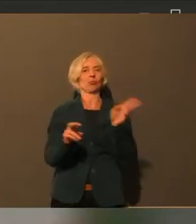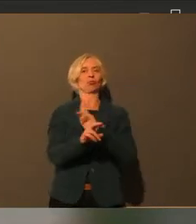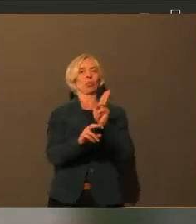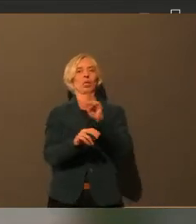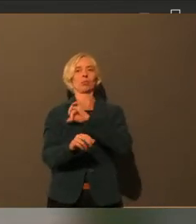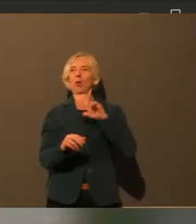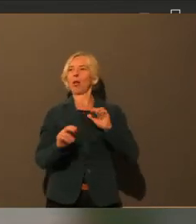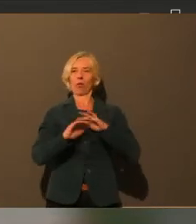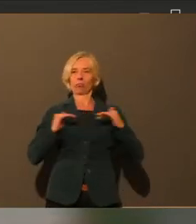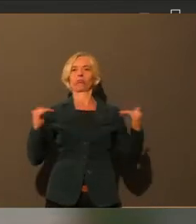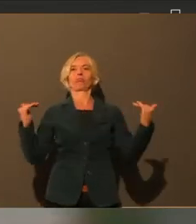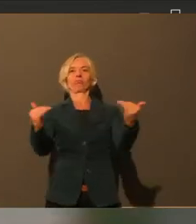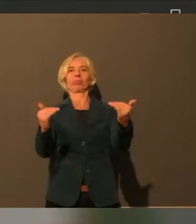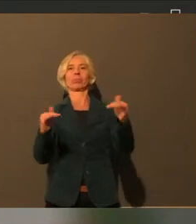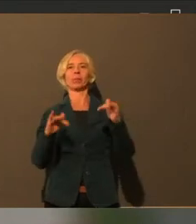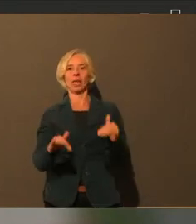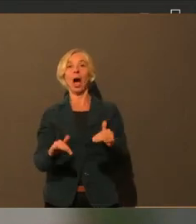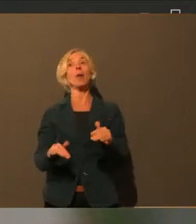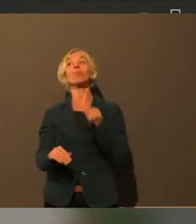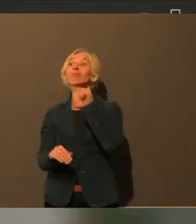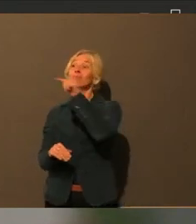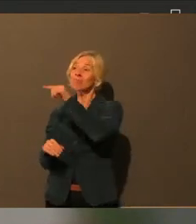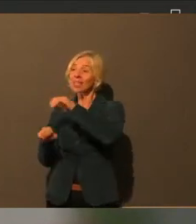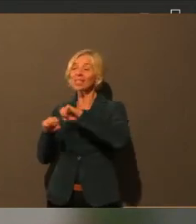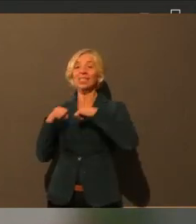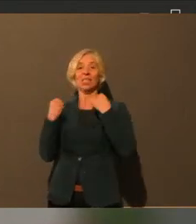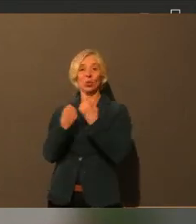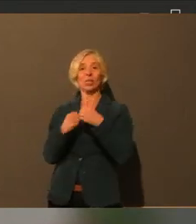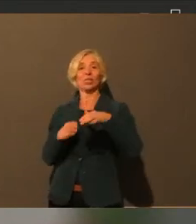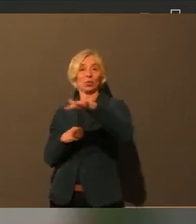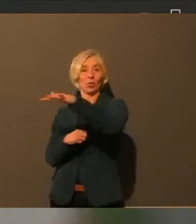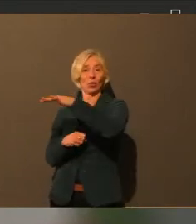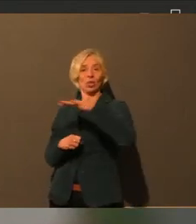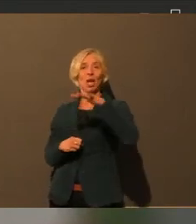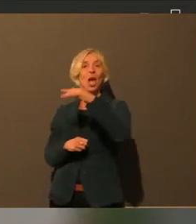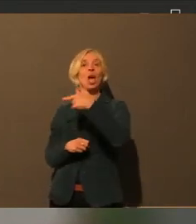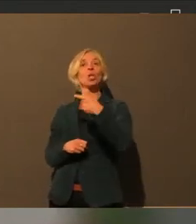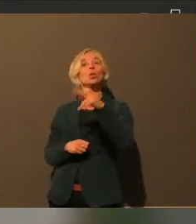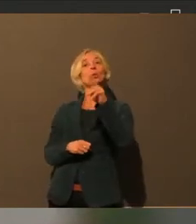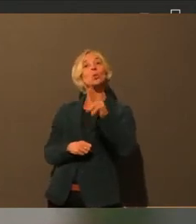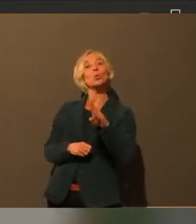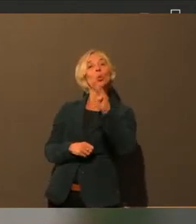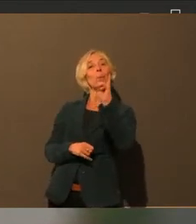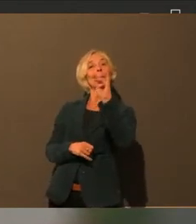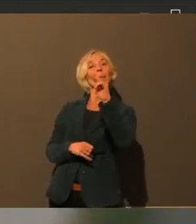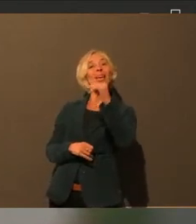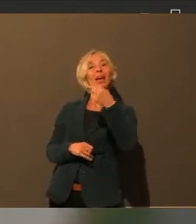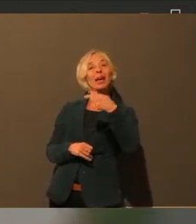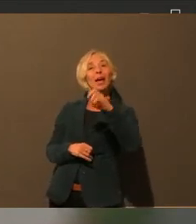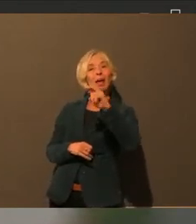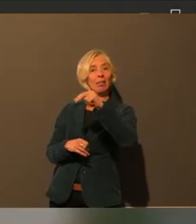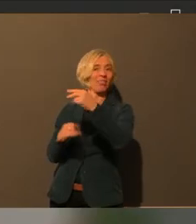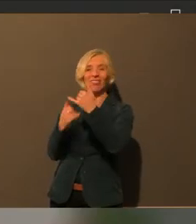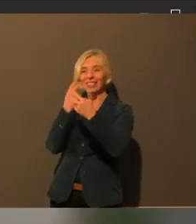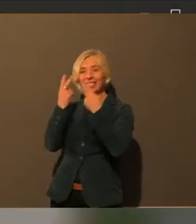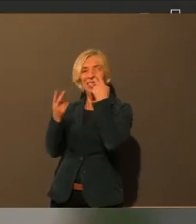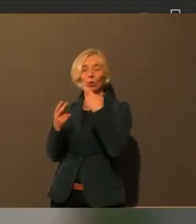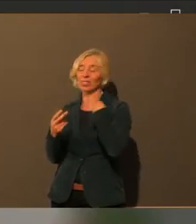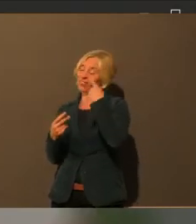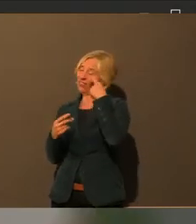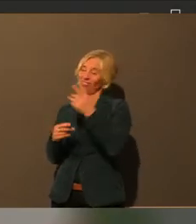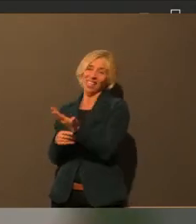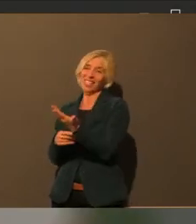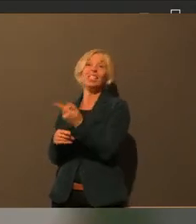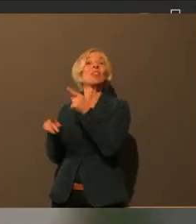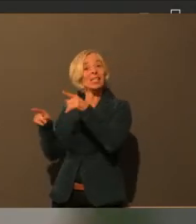im Übrigen, also ich kann Tübingen nicht einschätzen, das sage ich auch ganz offen, Tübingen hat kein eigenes Gesundheitsamt, sondern ist im Landkreis